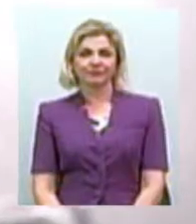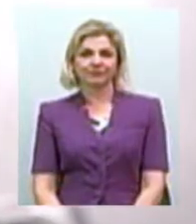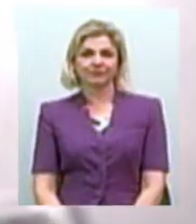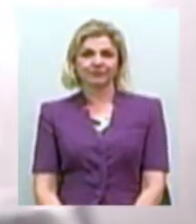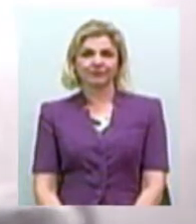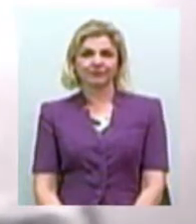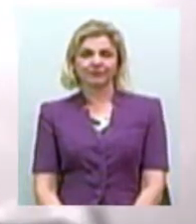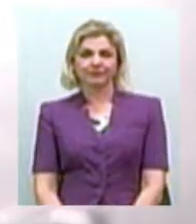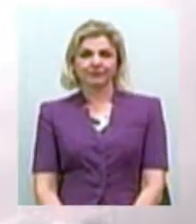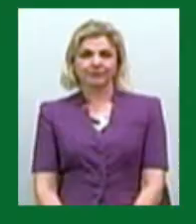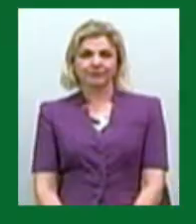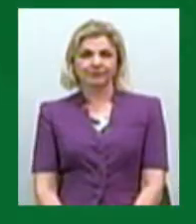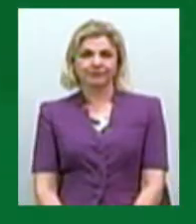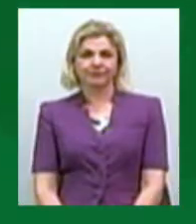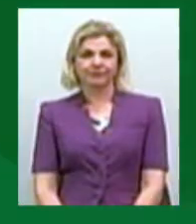Миколаїв.